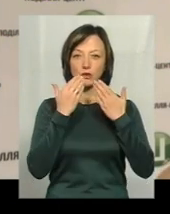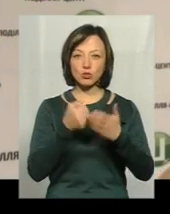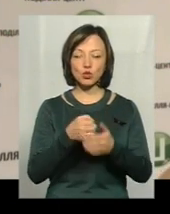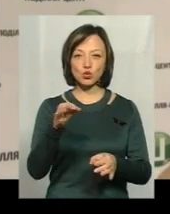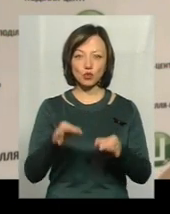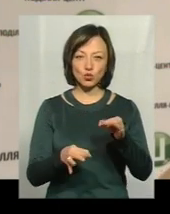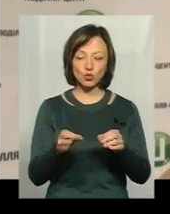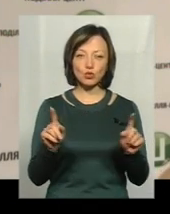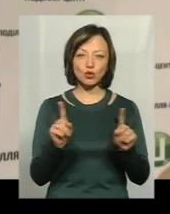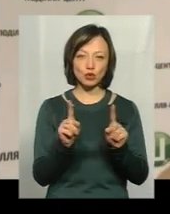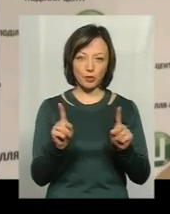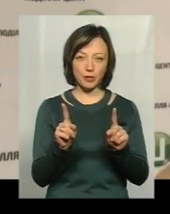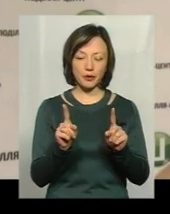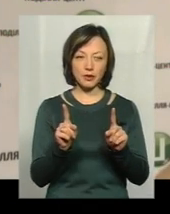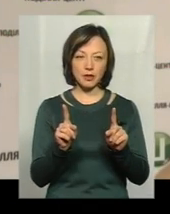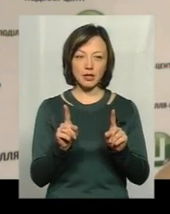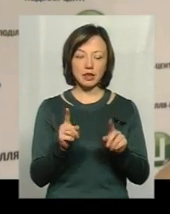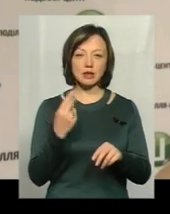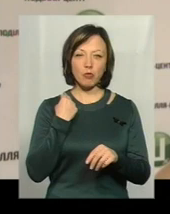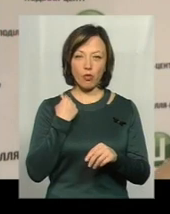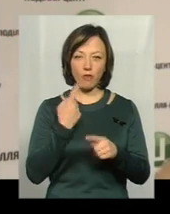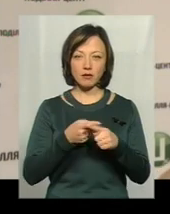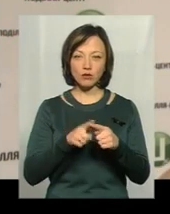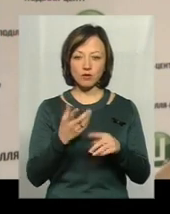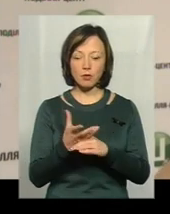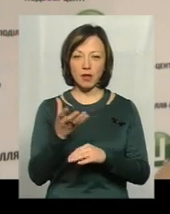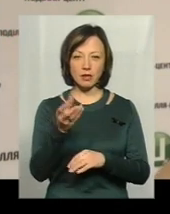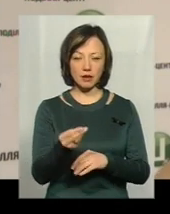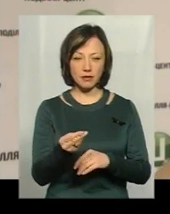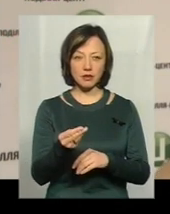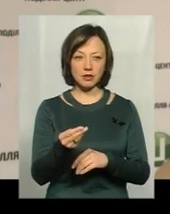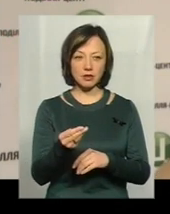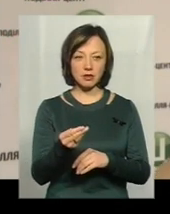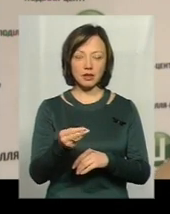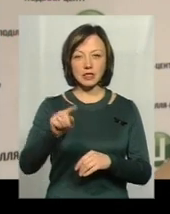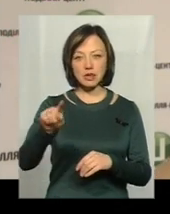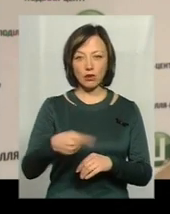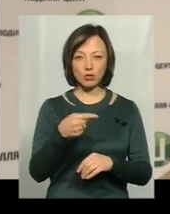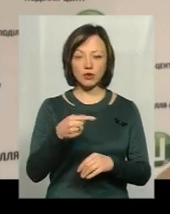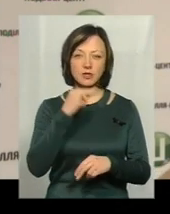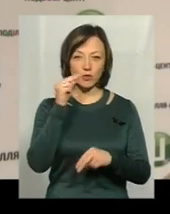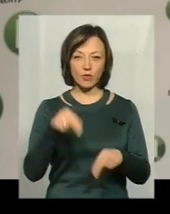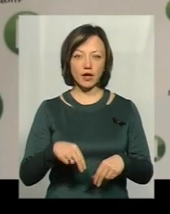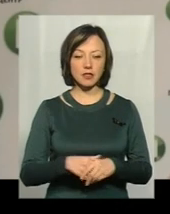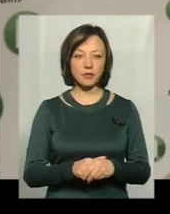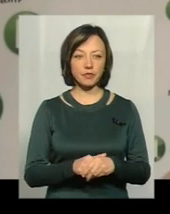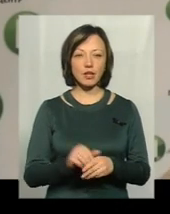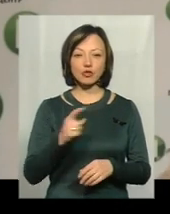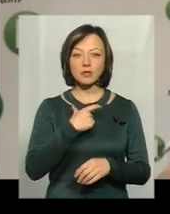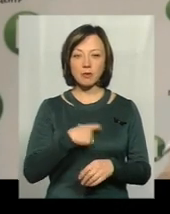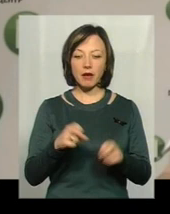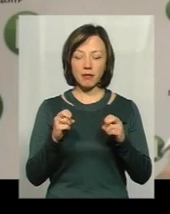суду для того, щоб заборгованістю, яку він сплатив, стягнули з винуватцем. Щоб себе